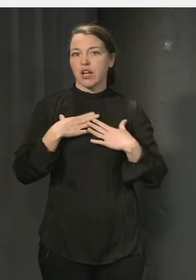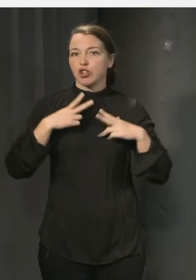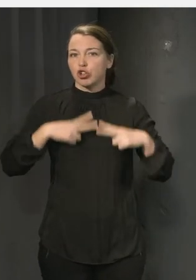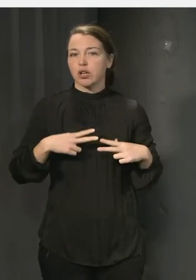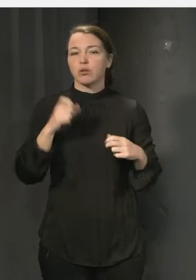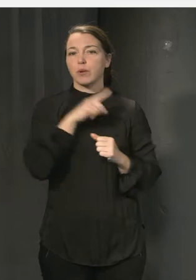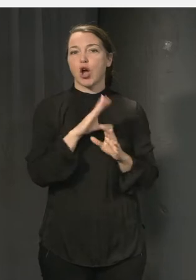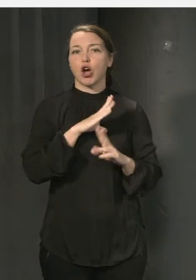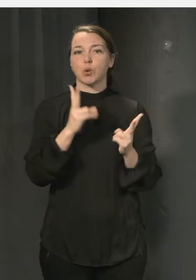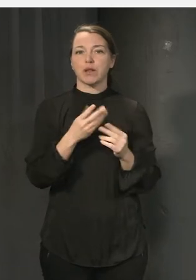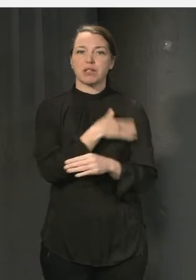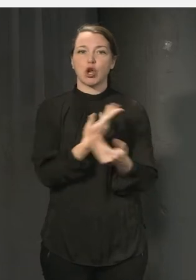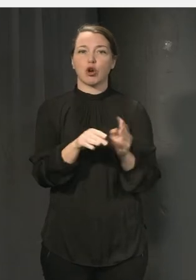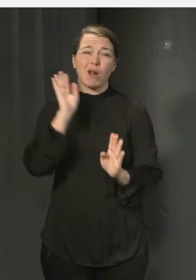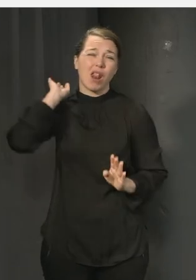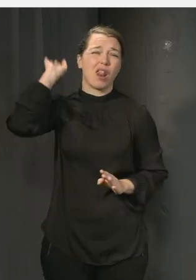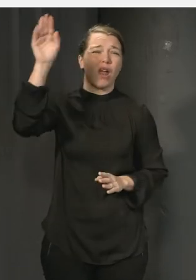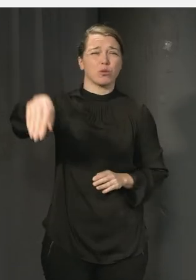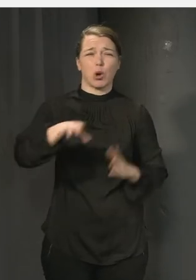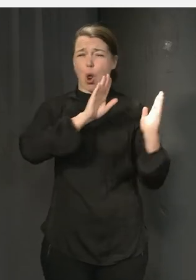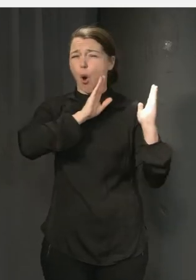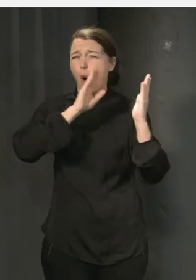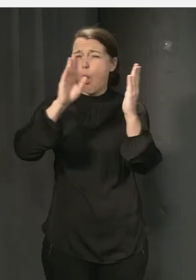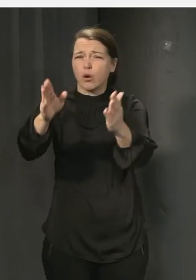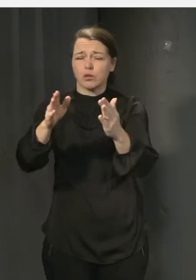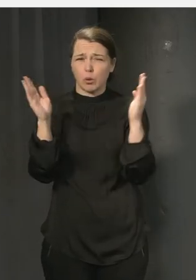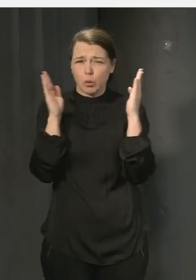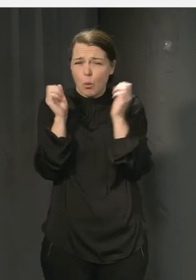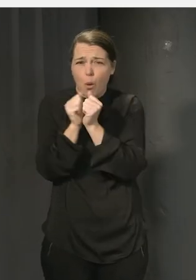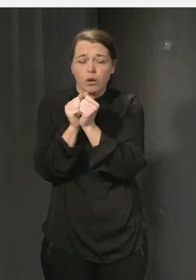sättet. Utan precis som du säger, man måste öppna upp.